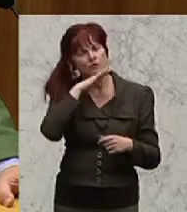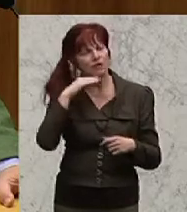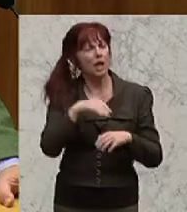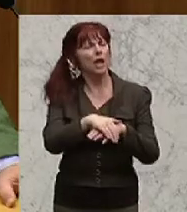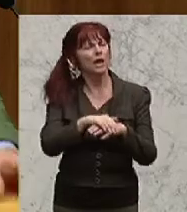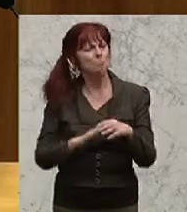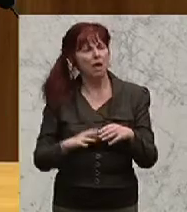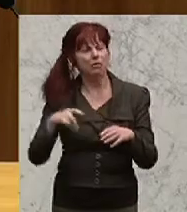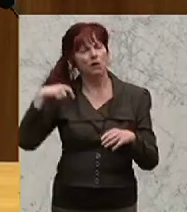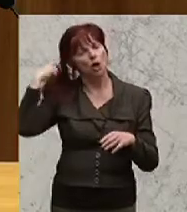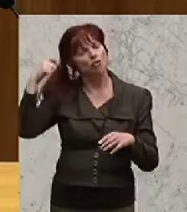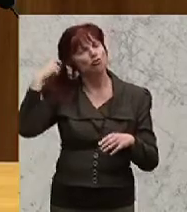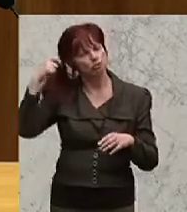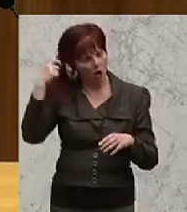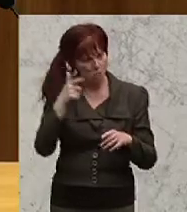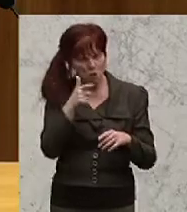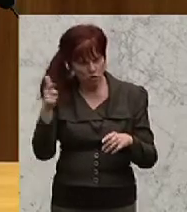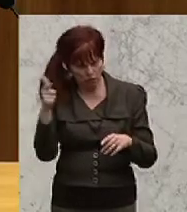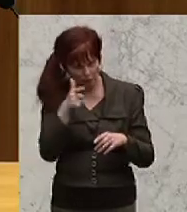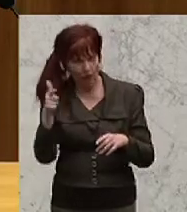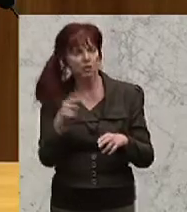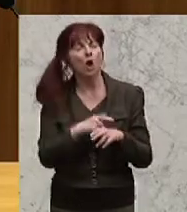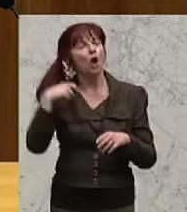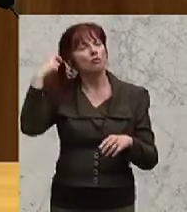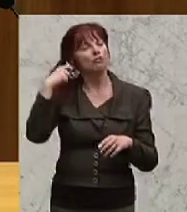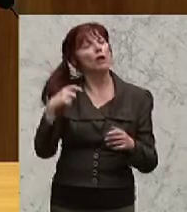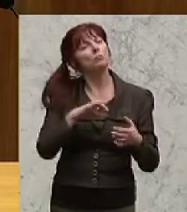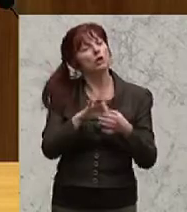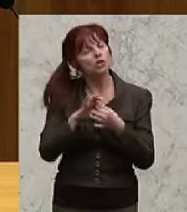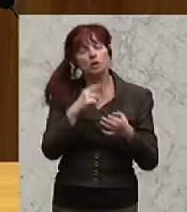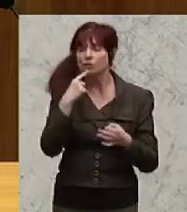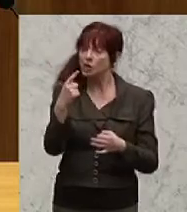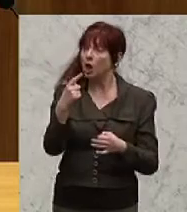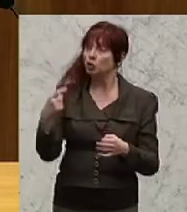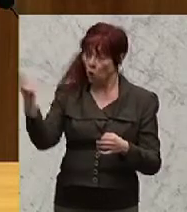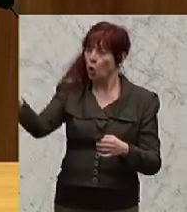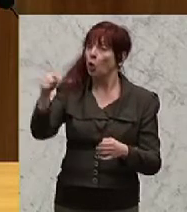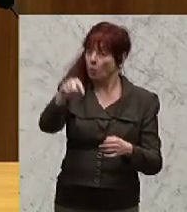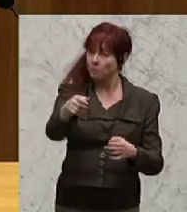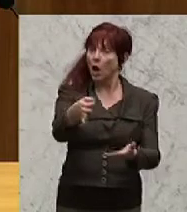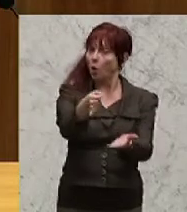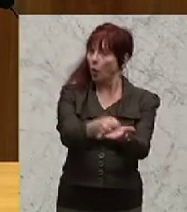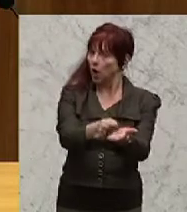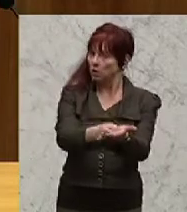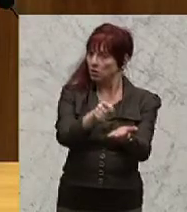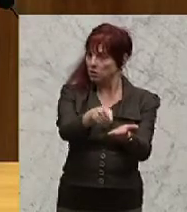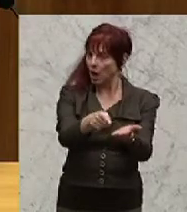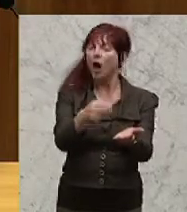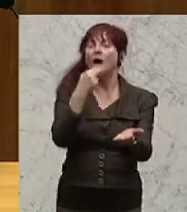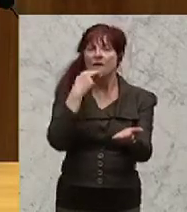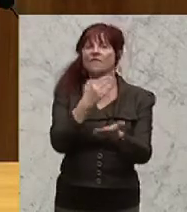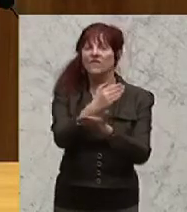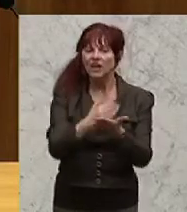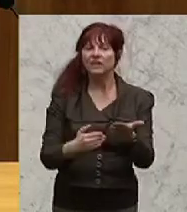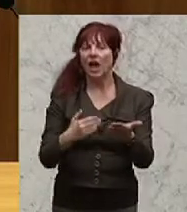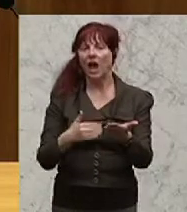Filmgesellschaften kommen, aber wenn wir bei euch den Film drehen, dann unter eine Gesellschaft vor Ort zum Beispiel Gründen und Arbeitsplätze haben, dann wollen wir einen Teil